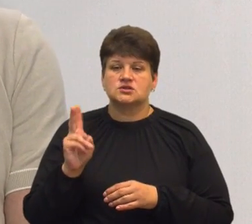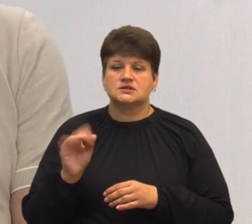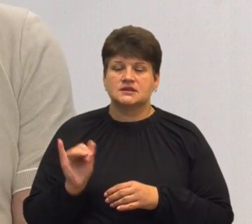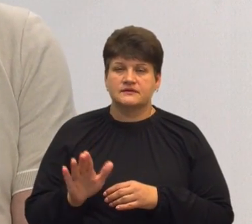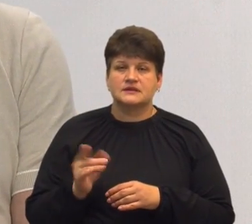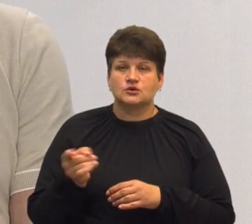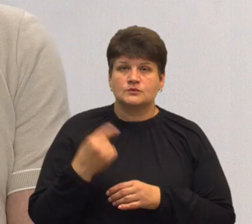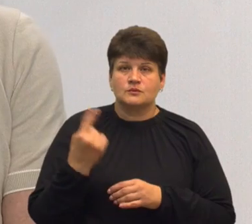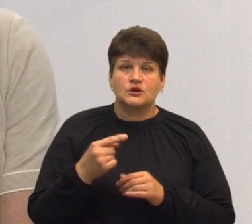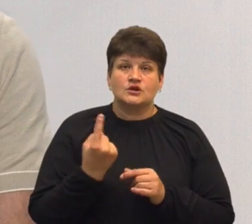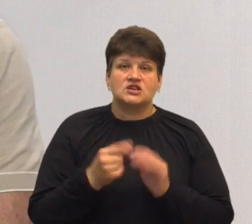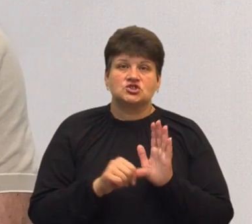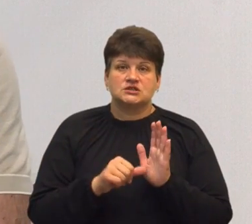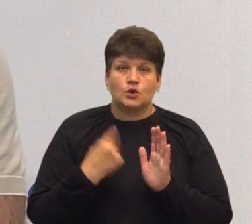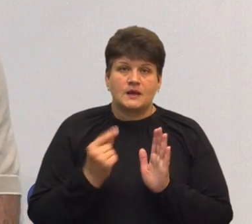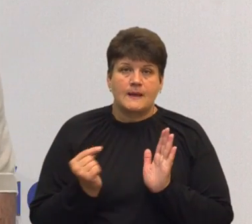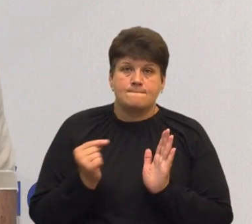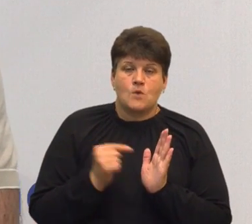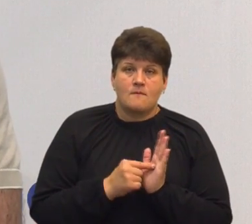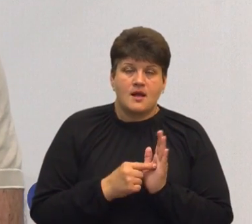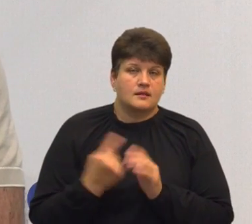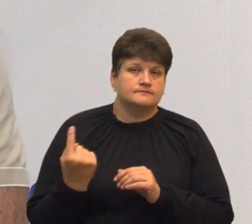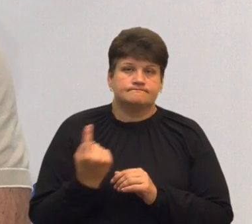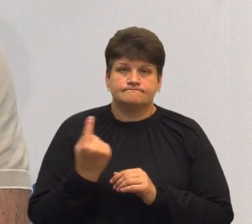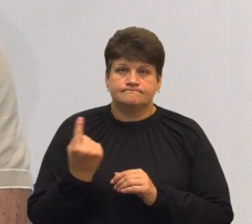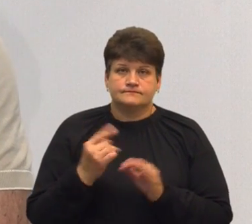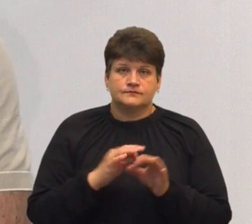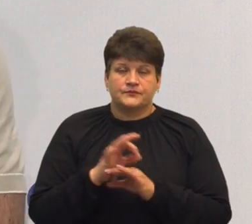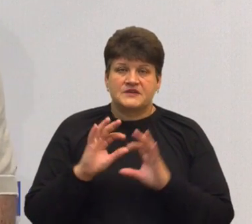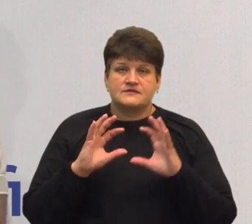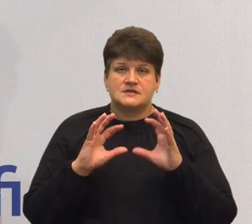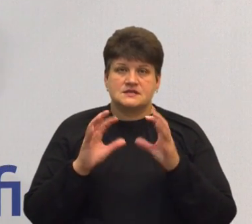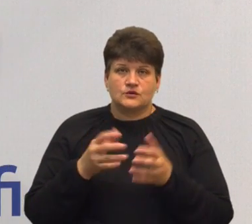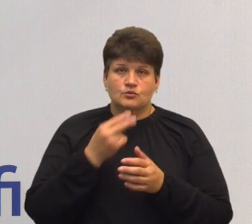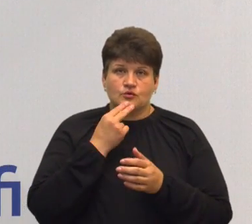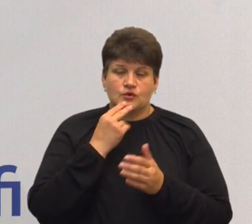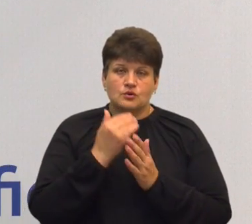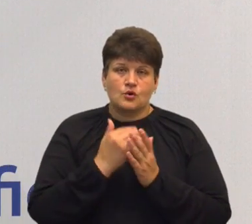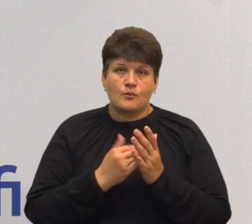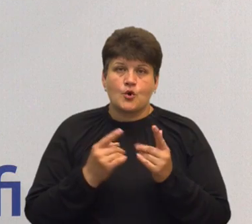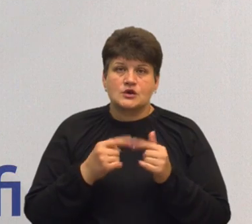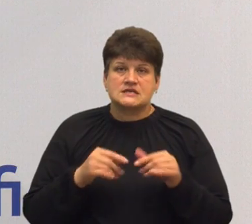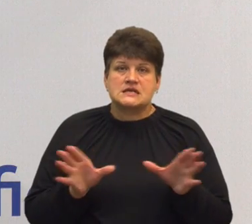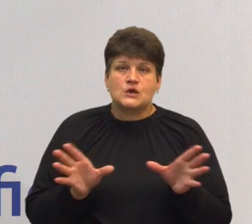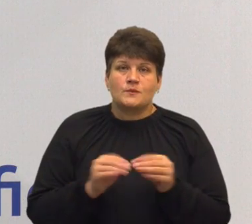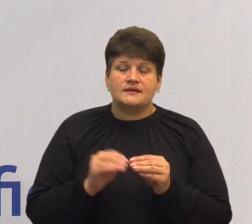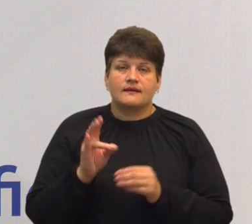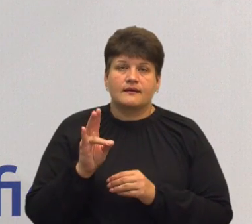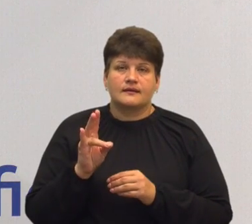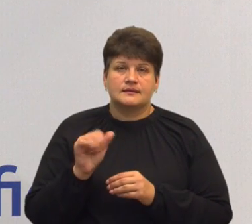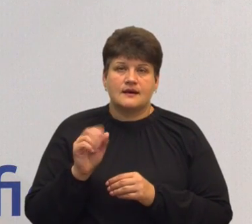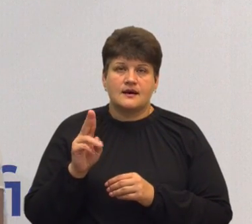одна з шести областей, які попали в пілот для Всесвітньої продовольчої програми ОООН. Це